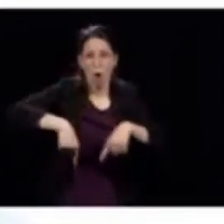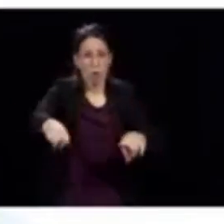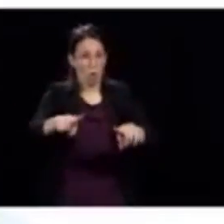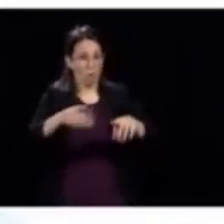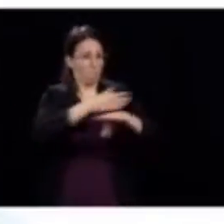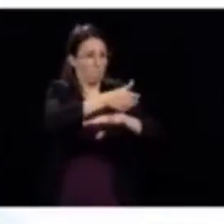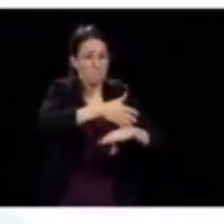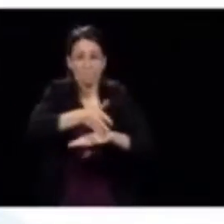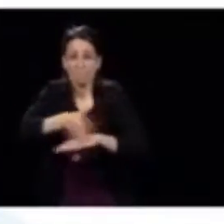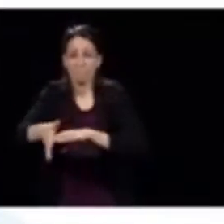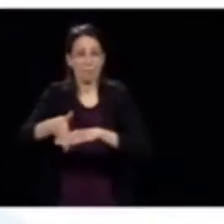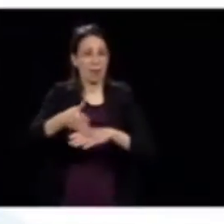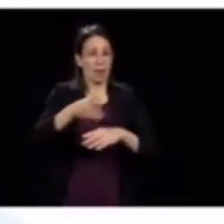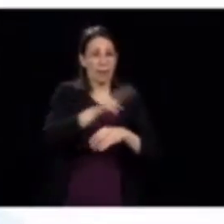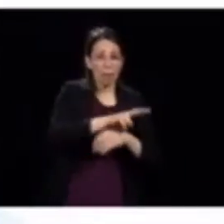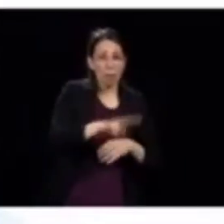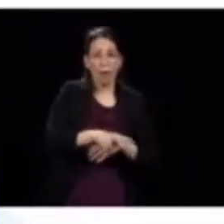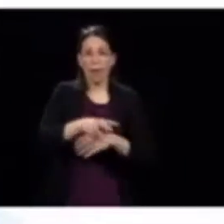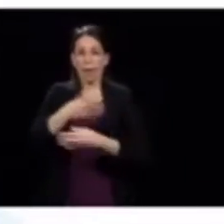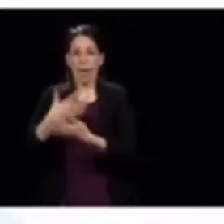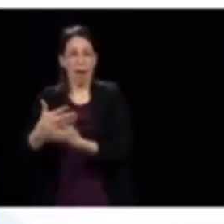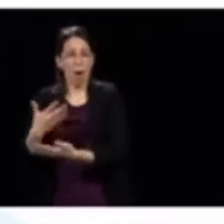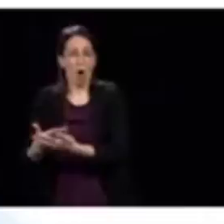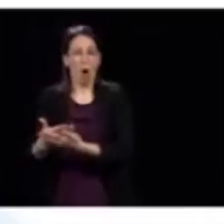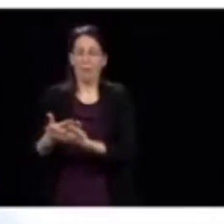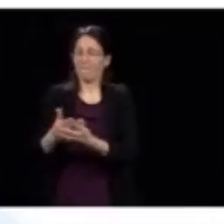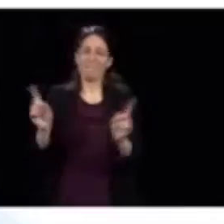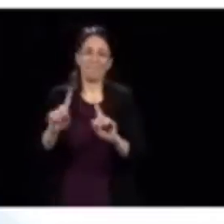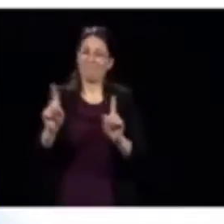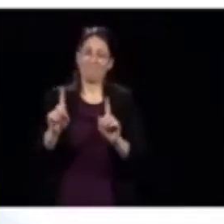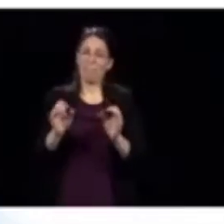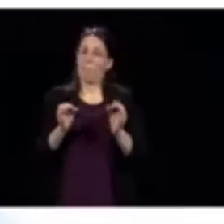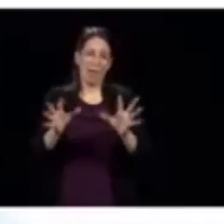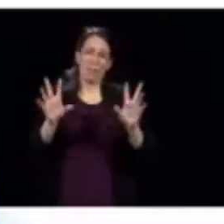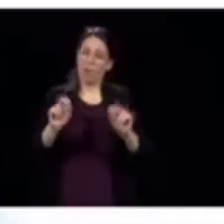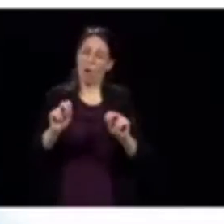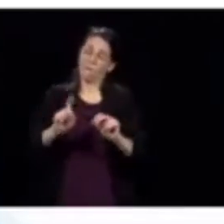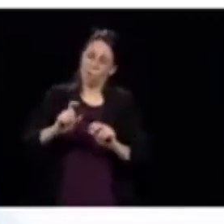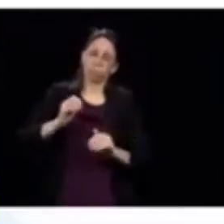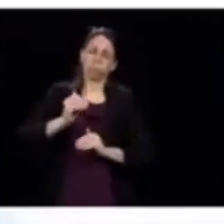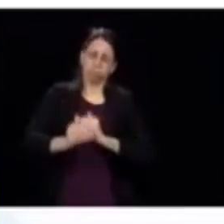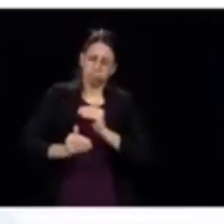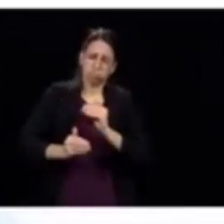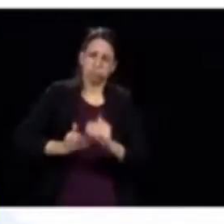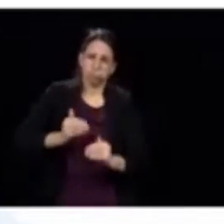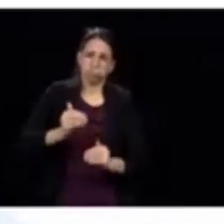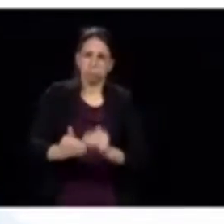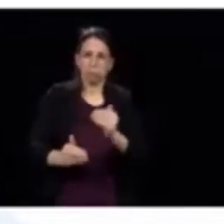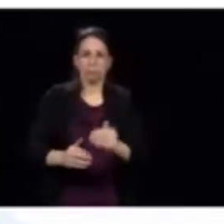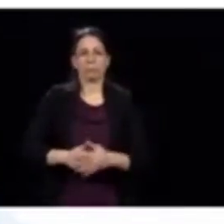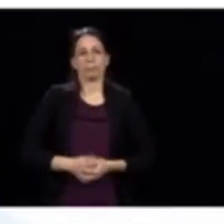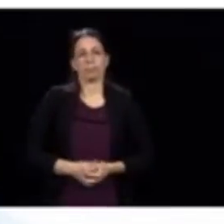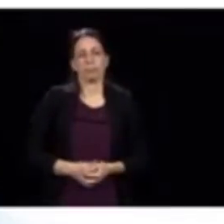temps sur le terrain, dans les garderies, dans les écoles. Il faut y aller graduellement.